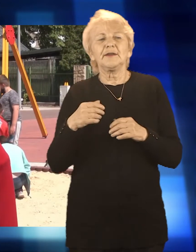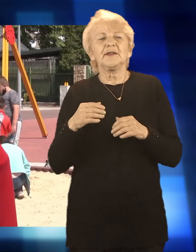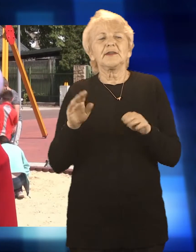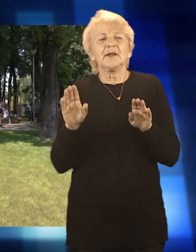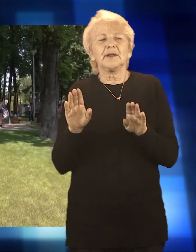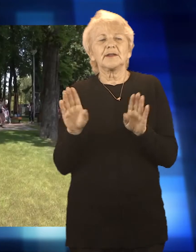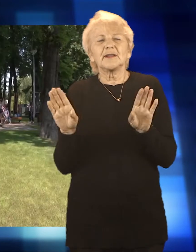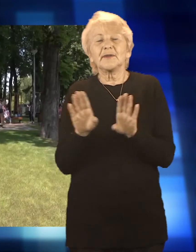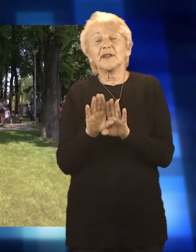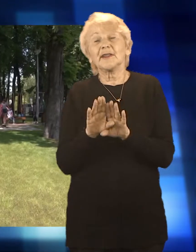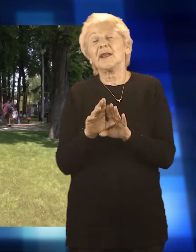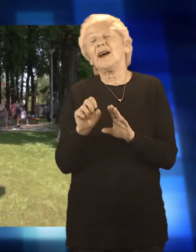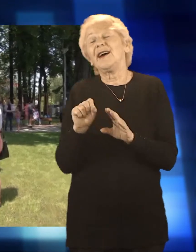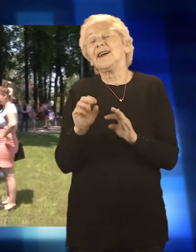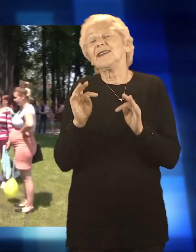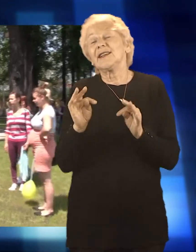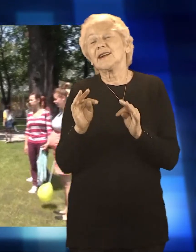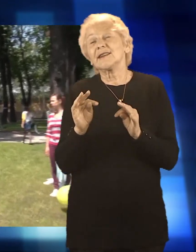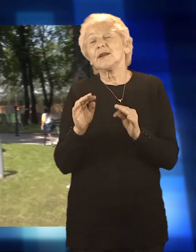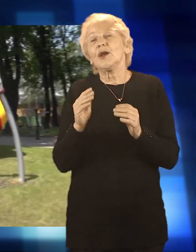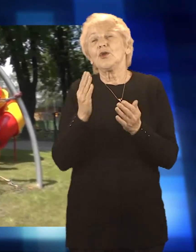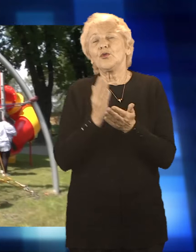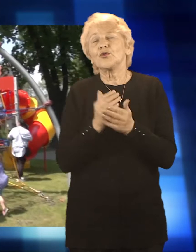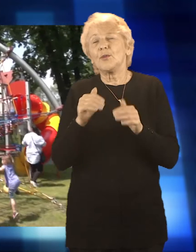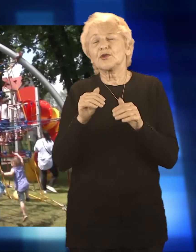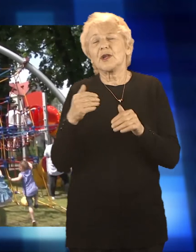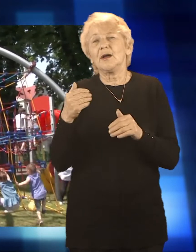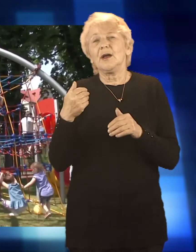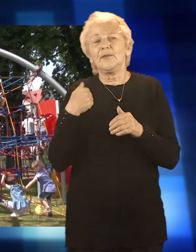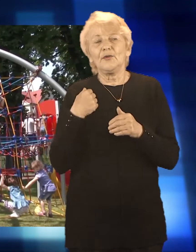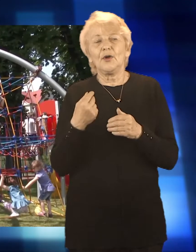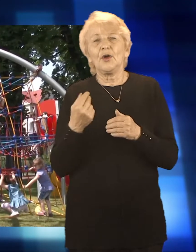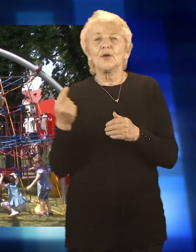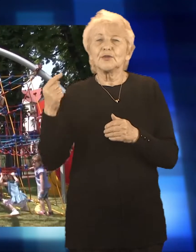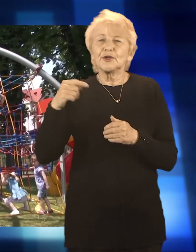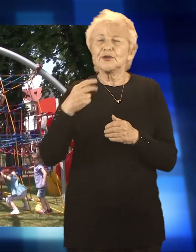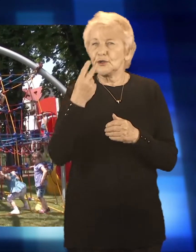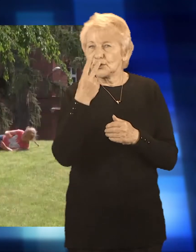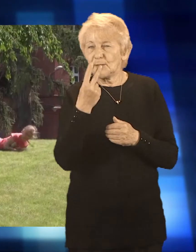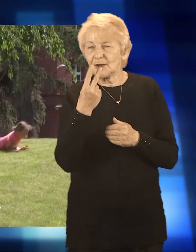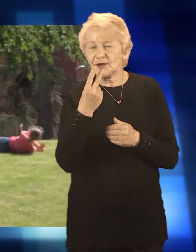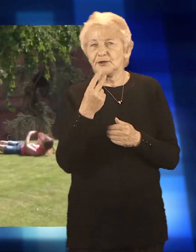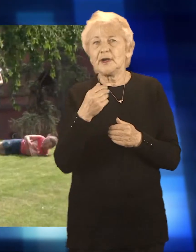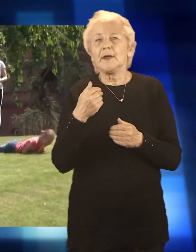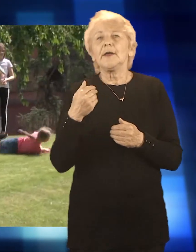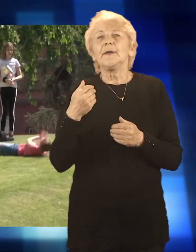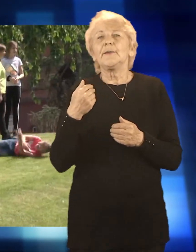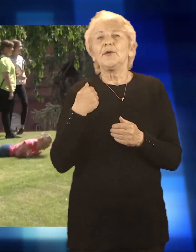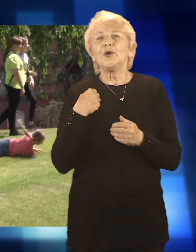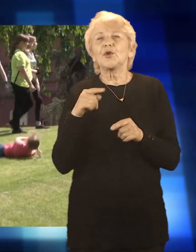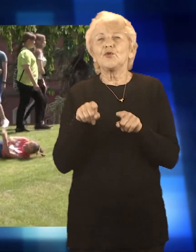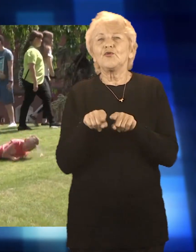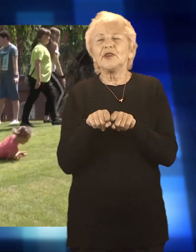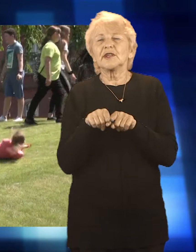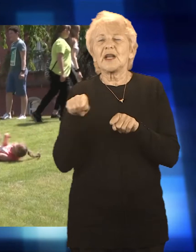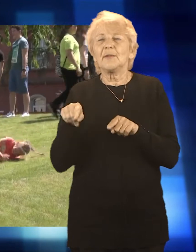końcu nadszedł. A poza kreatywnymi i operatywnymi mieszkańcami możliwe to było również dzięki funduszom z Unii Europejskiej, które pokryły 70% kosztów